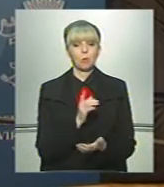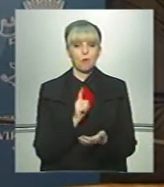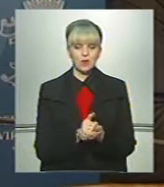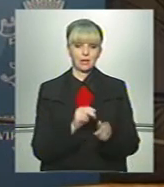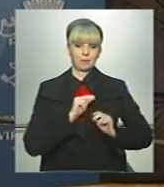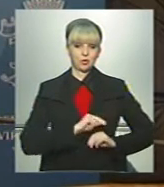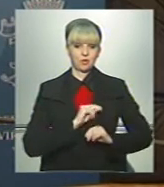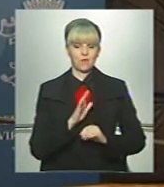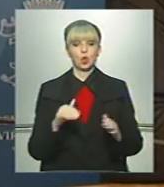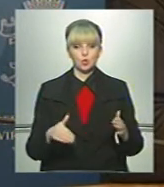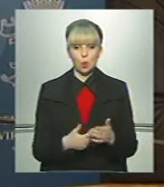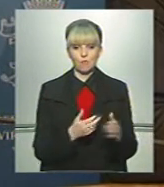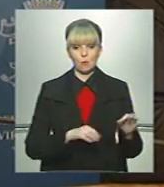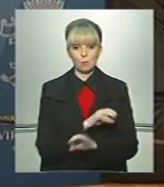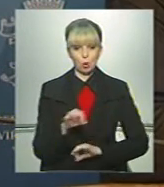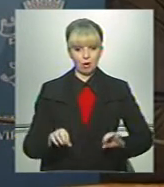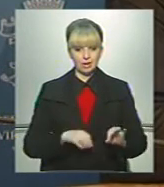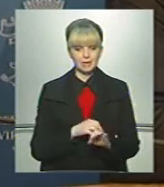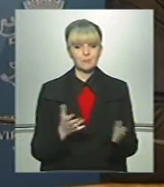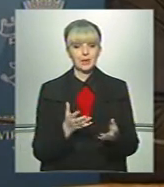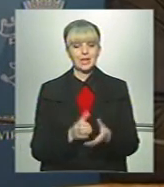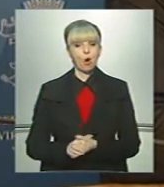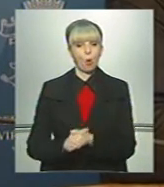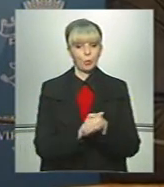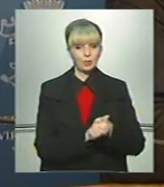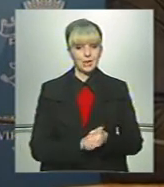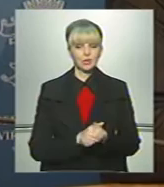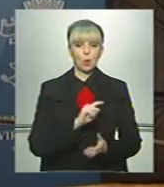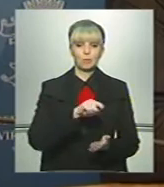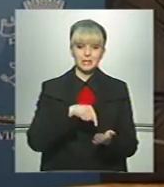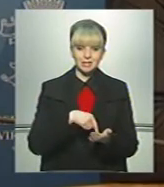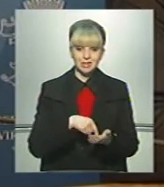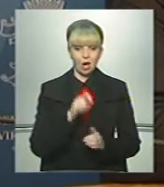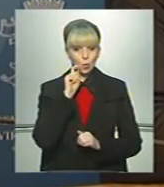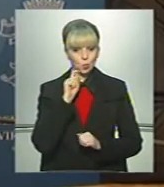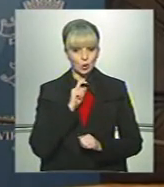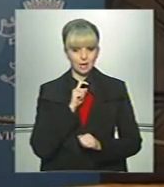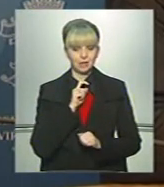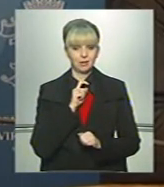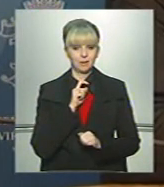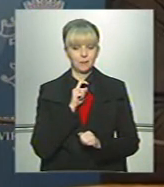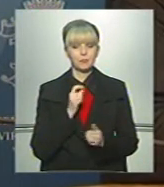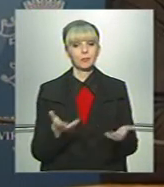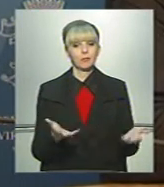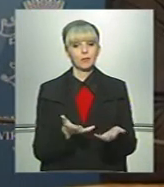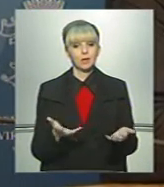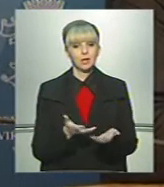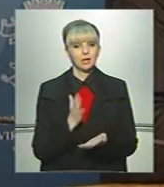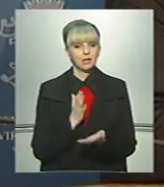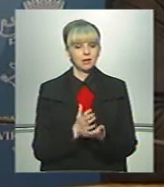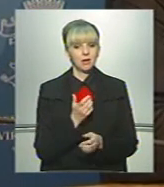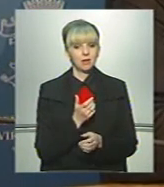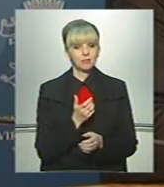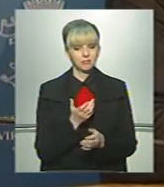працювати в новому проєкті, який об'єднує міста України, який, скажімо так, є